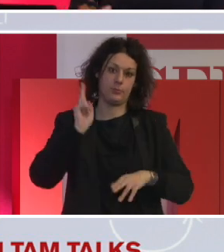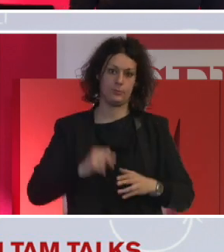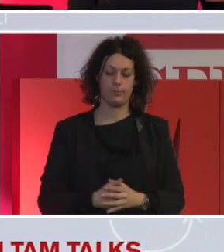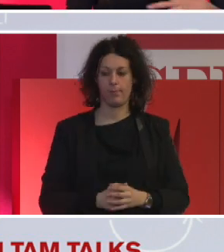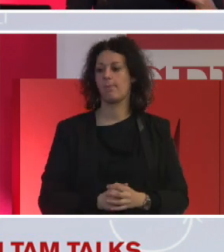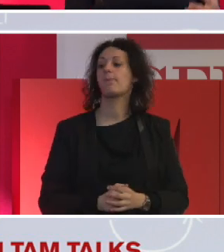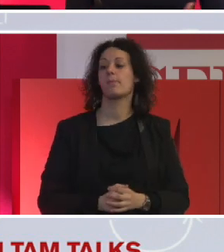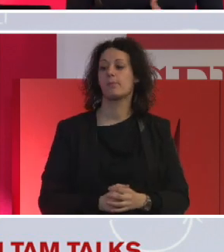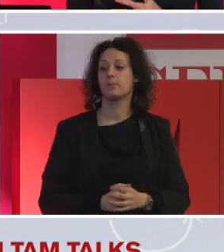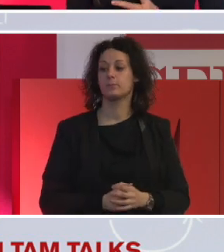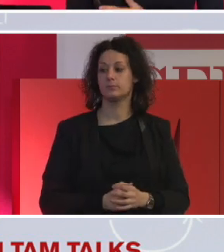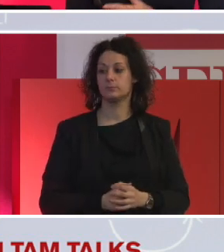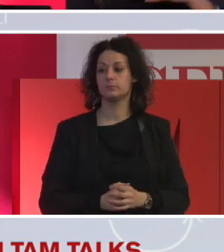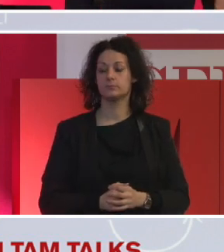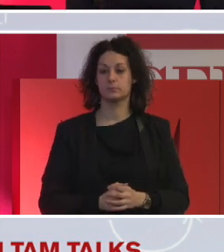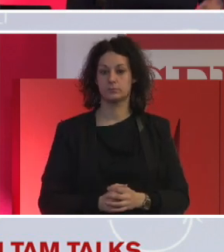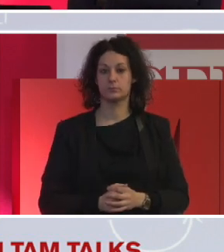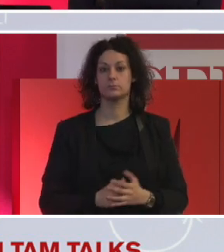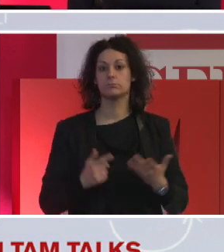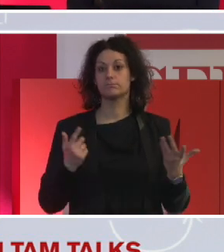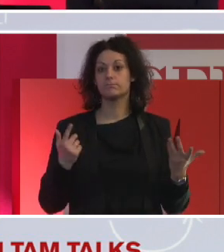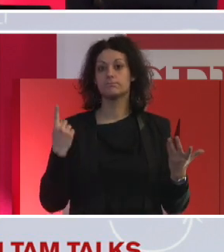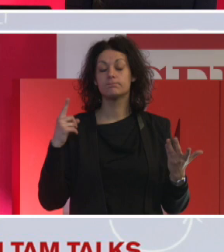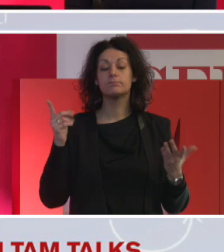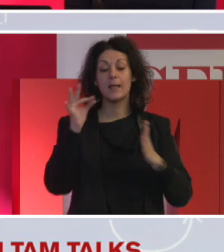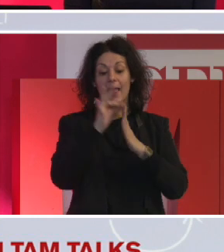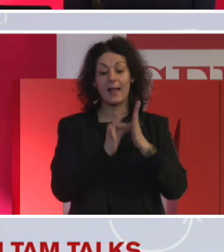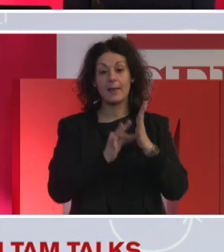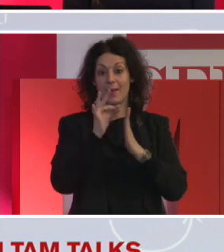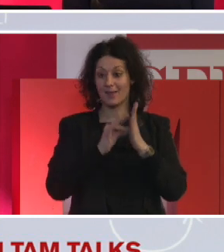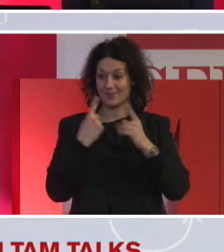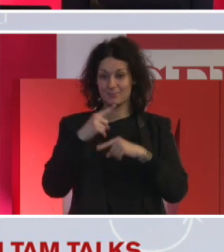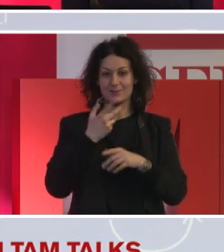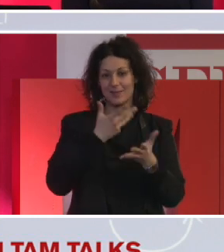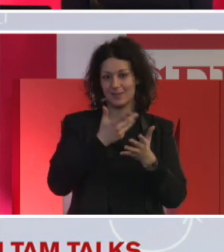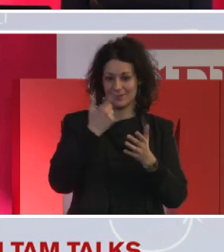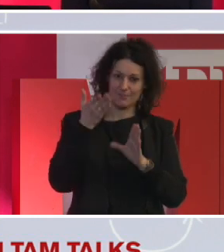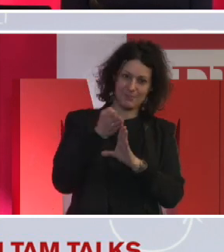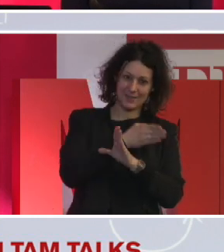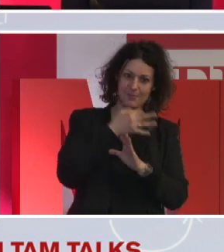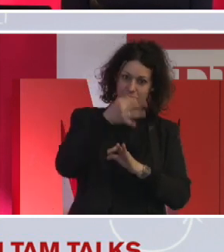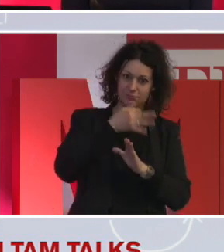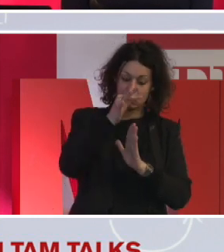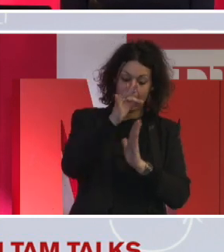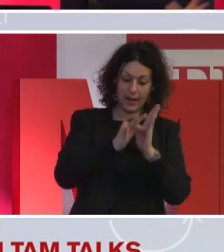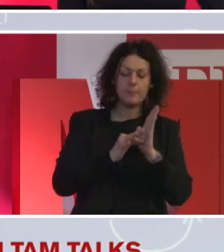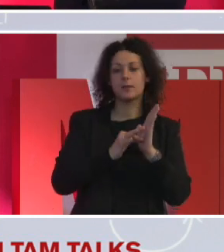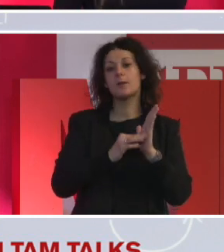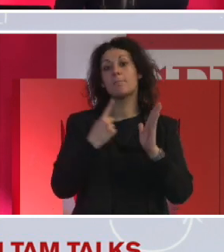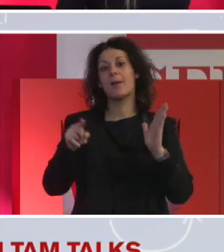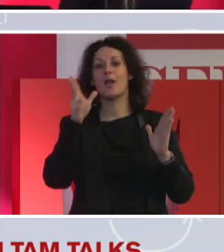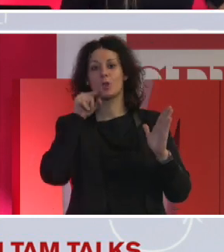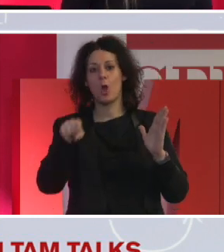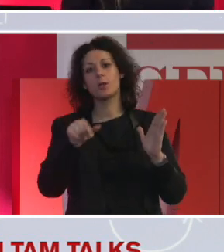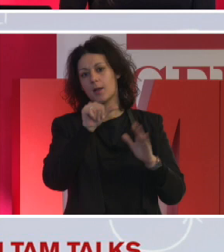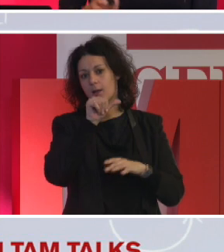targetizzare questi sono tutti elementi che per le donne in particolar modo diventano ancora più importanti rispetto